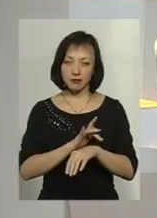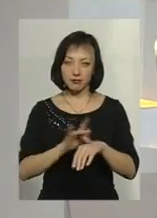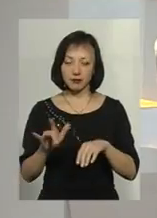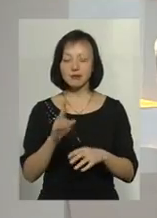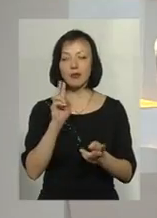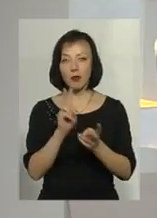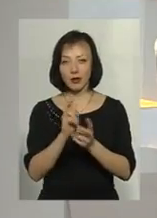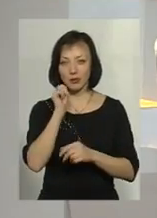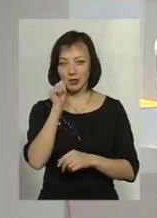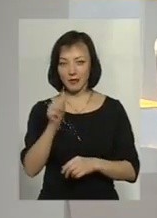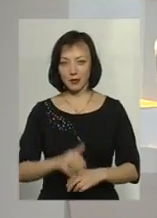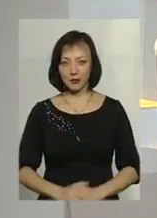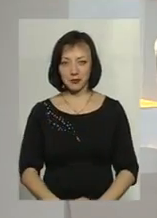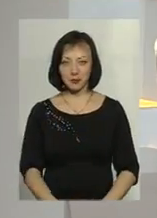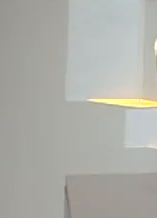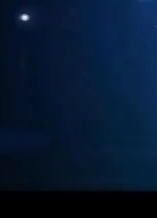Побачимось завтра.